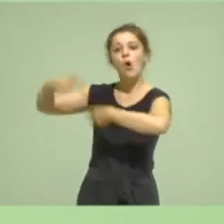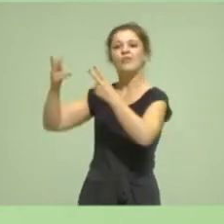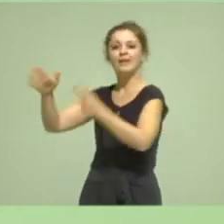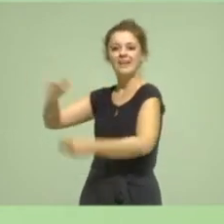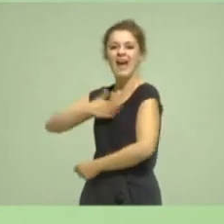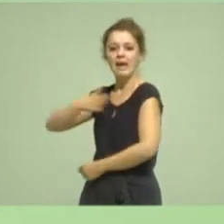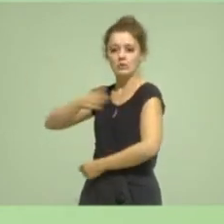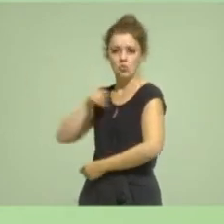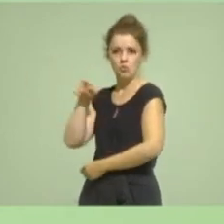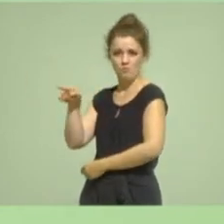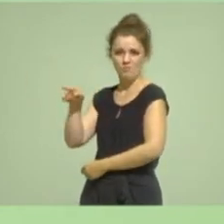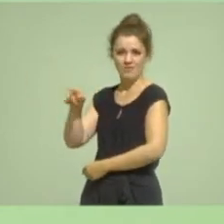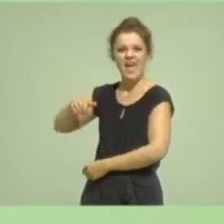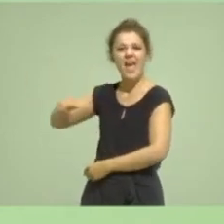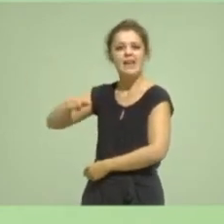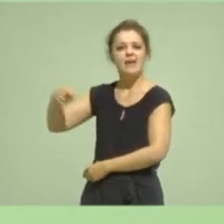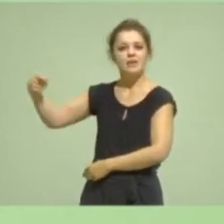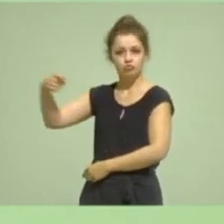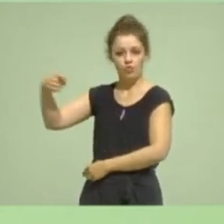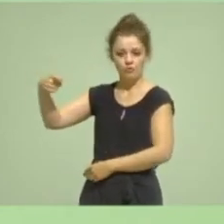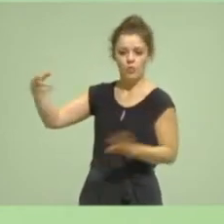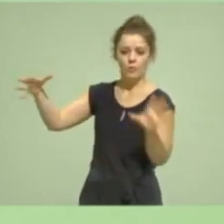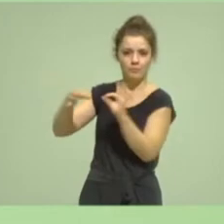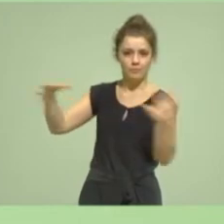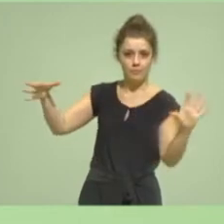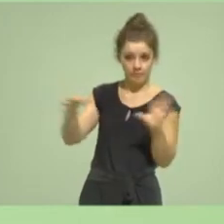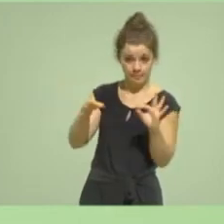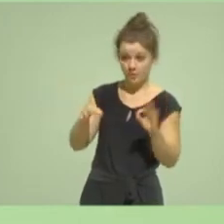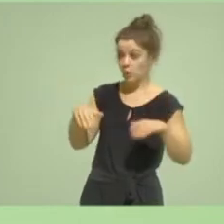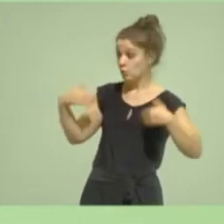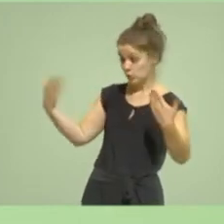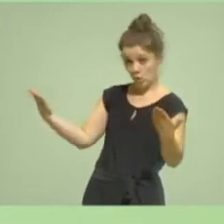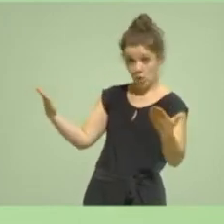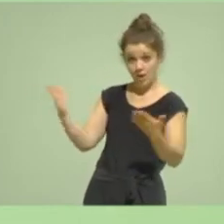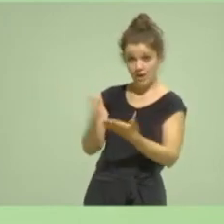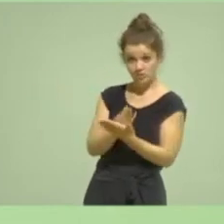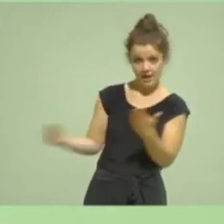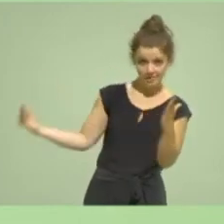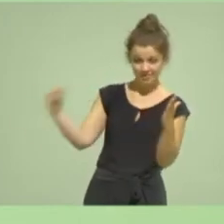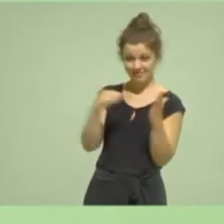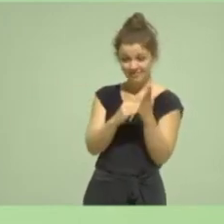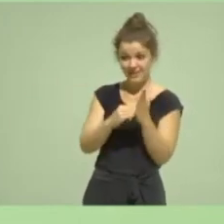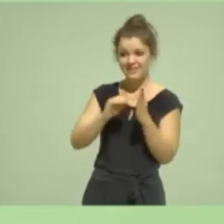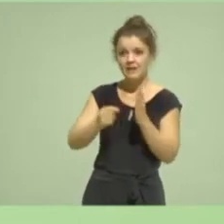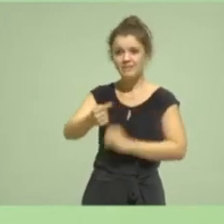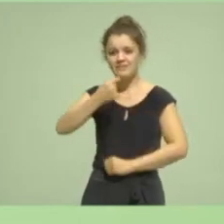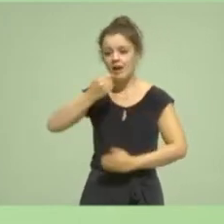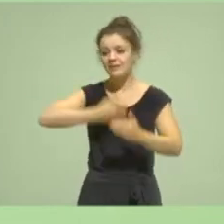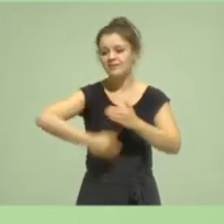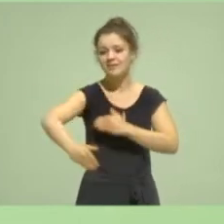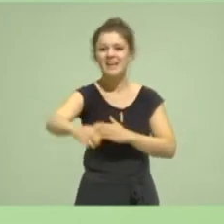NRW-Stiftung. Damit gewährleisten wir, dass wir unabhängig von dem, was wir zusätzlich noch leisten werden,